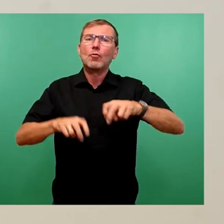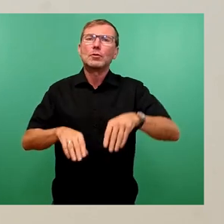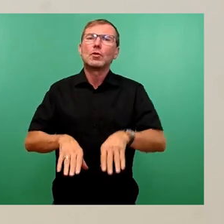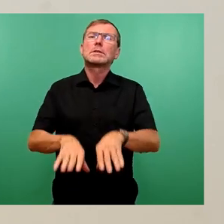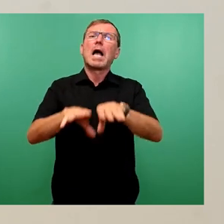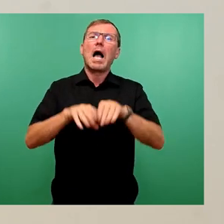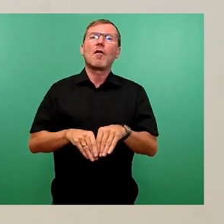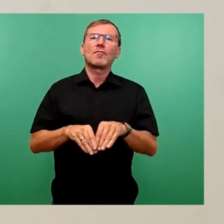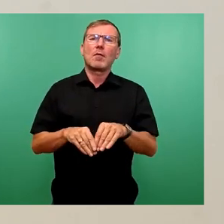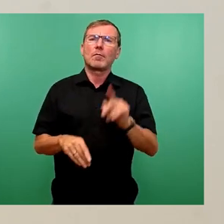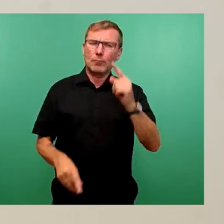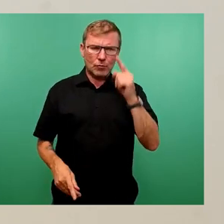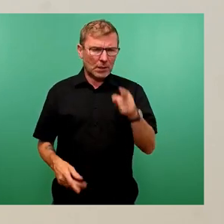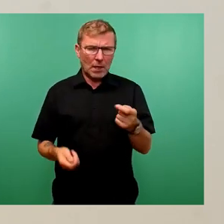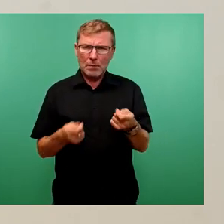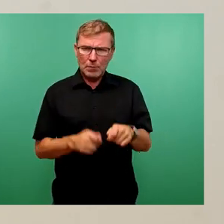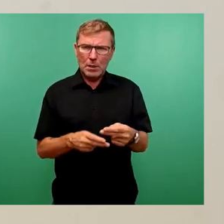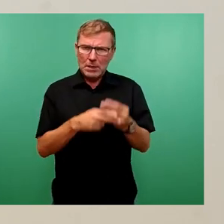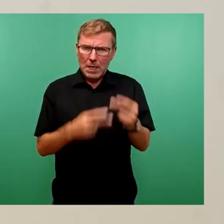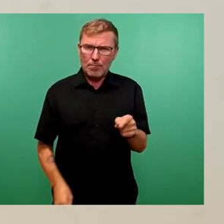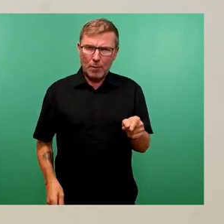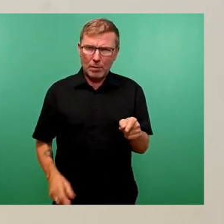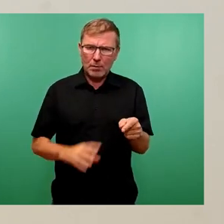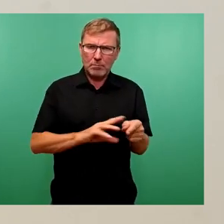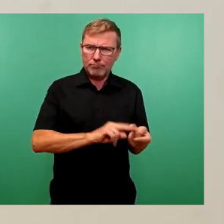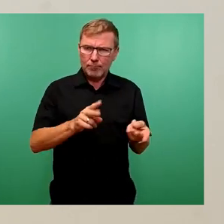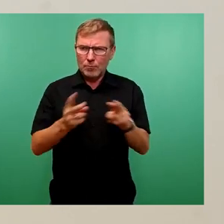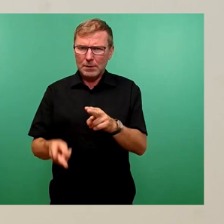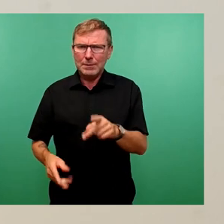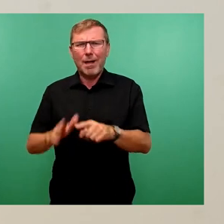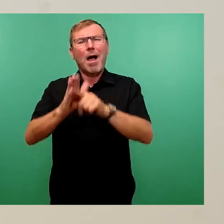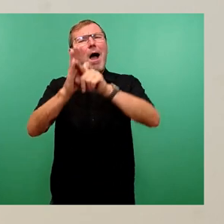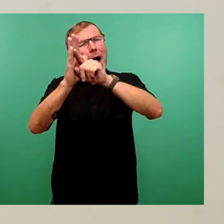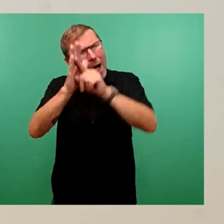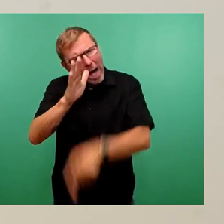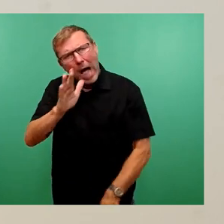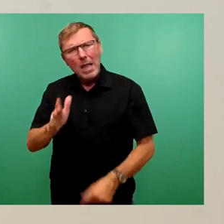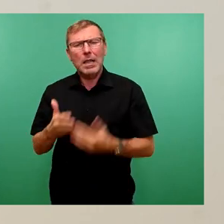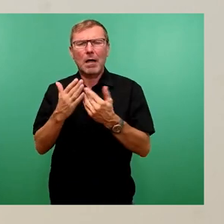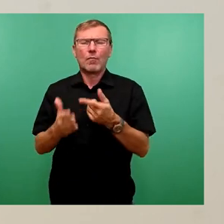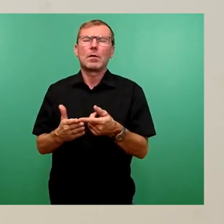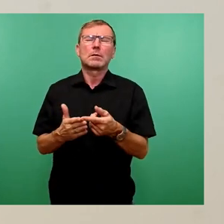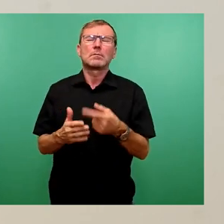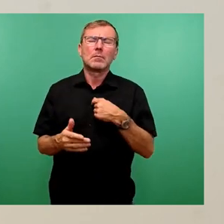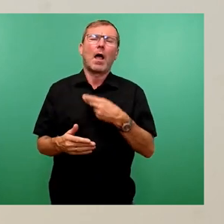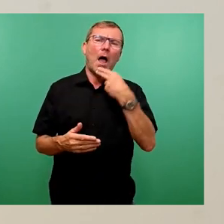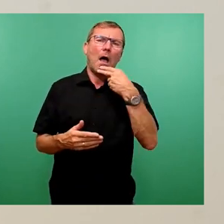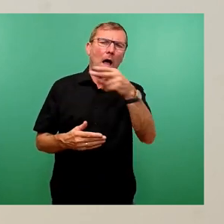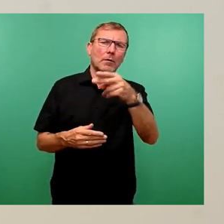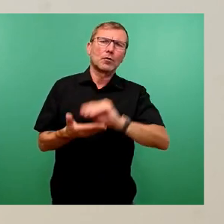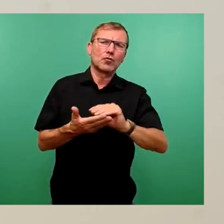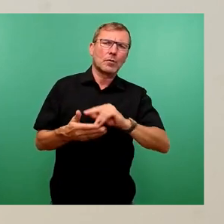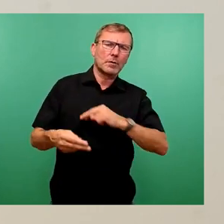Stadtrat beschlossenen Projekten, würde ich jetzt hier nicht alle, das wird man dann an die Antwort dranhängen, alle Schulen